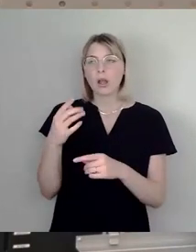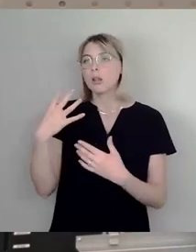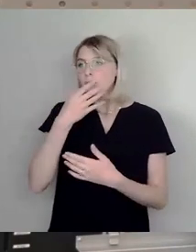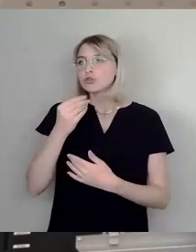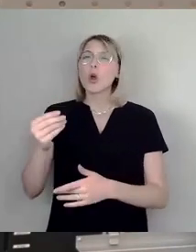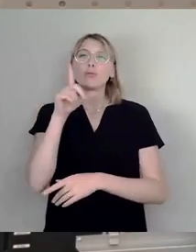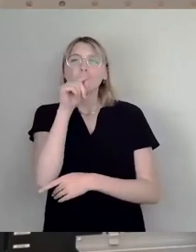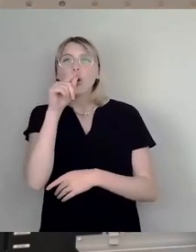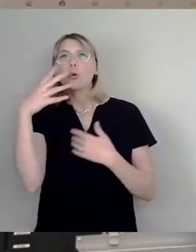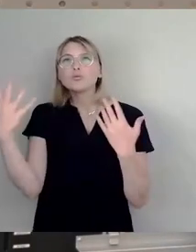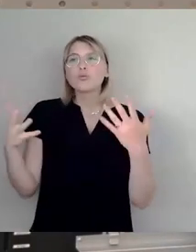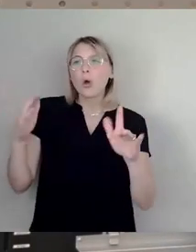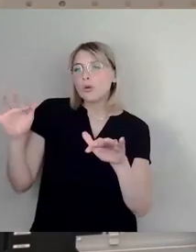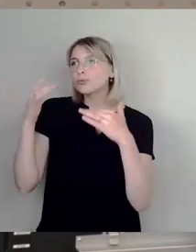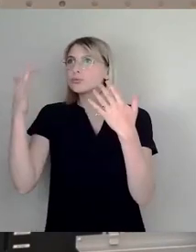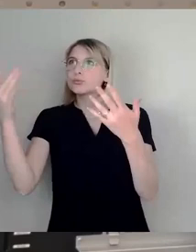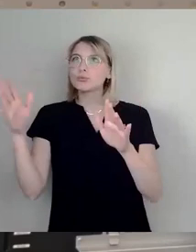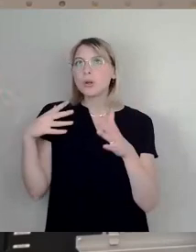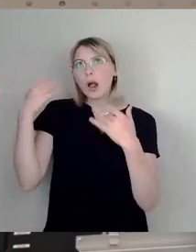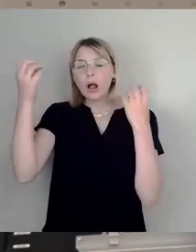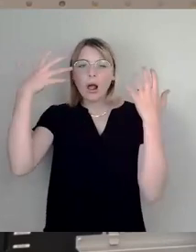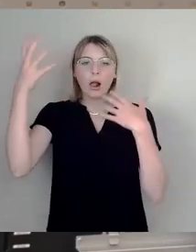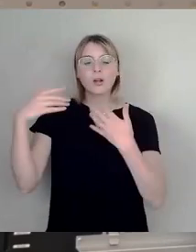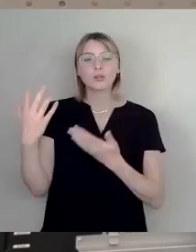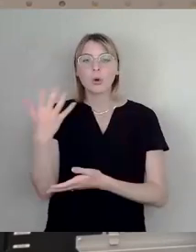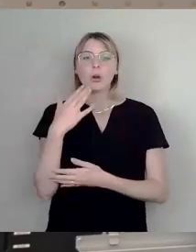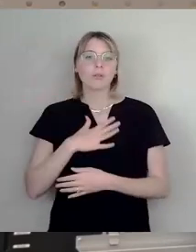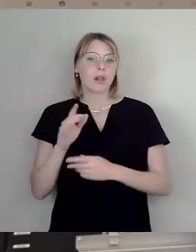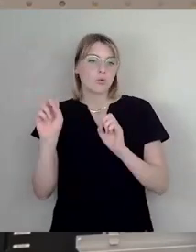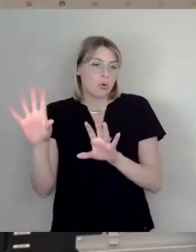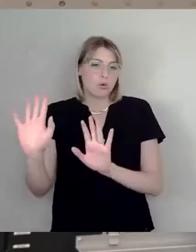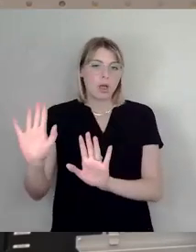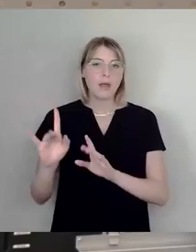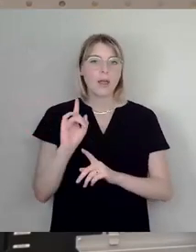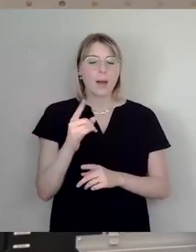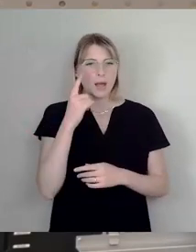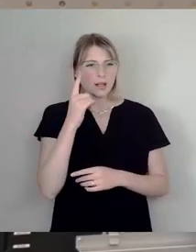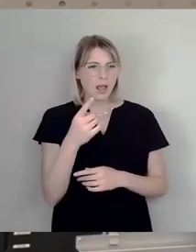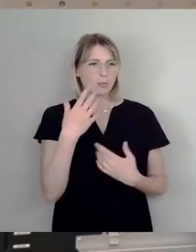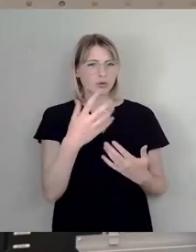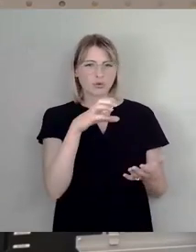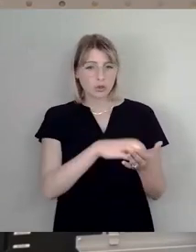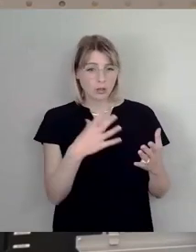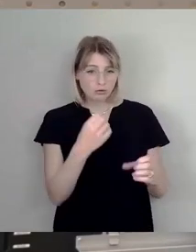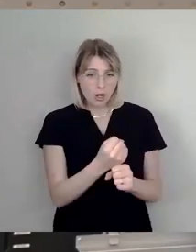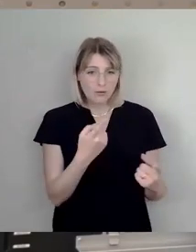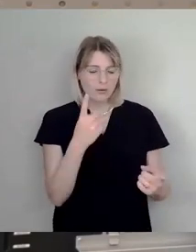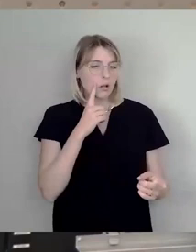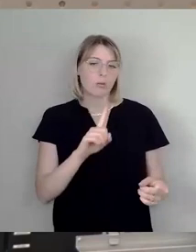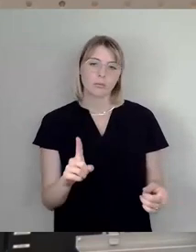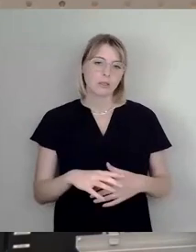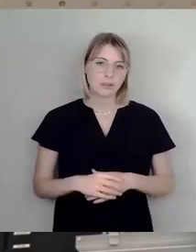wenn in dieser Stadt die Wohnungen immer teurer wären, wenn die Leute sich ihr Leben hier nicht mehr leisten können, ob das nicht vielleicht ein bisschen üppig ist. Die Flucht der